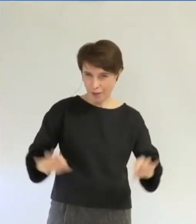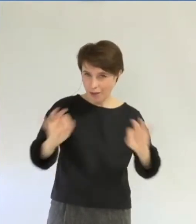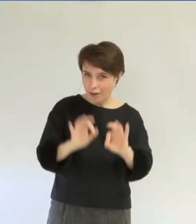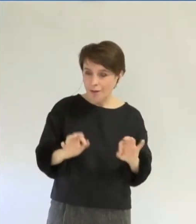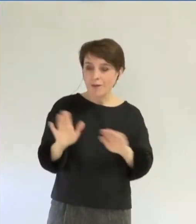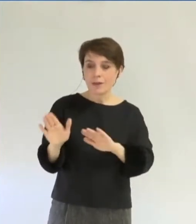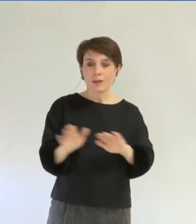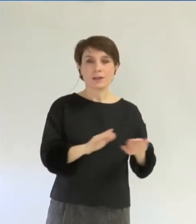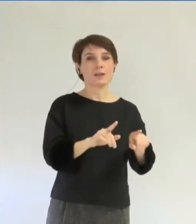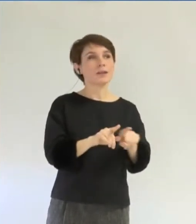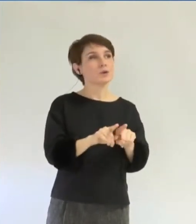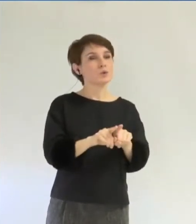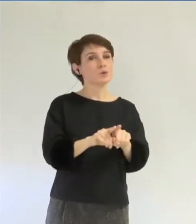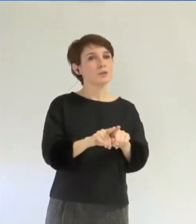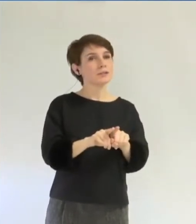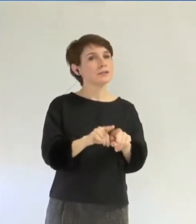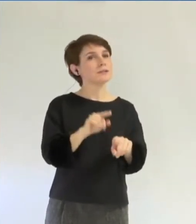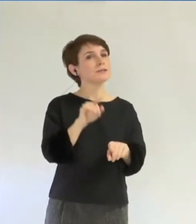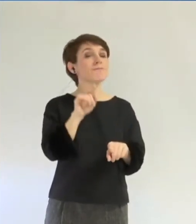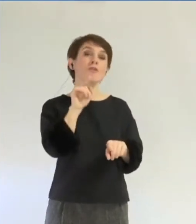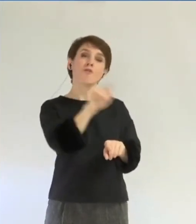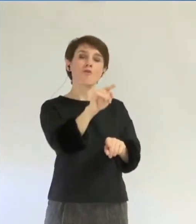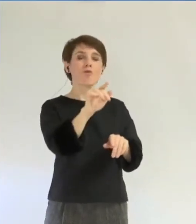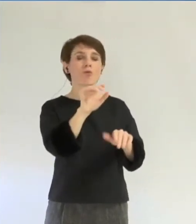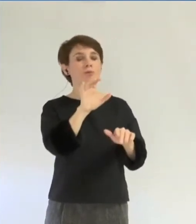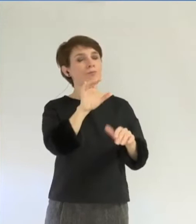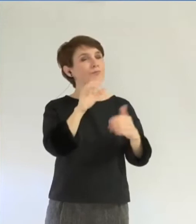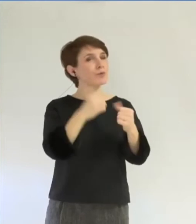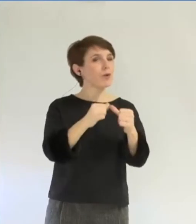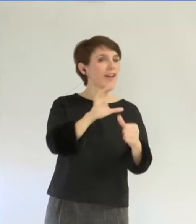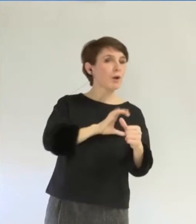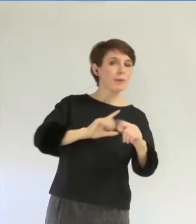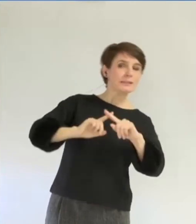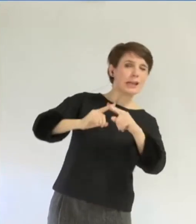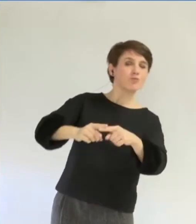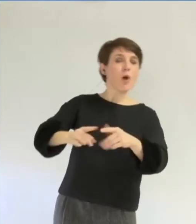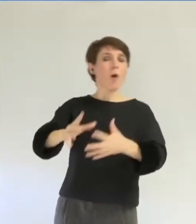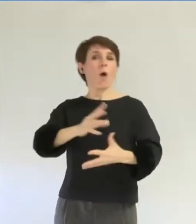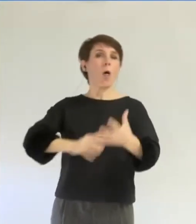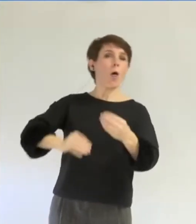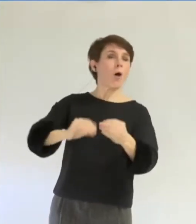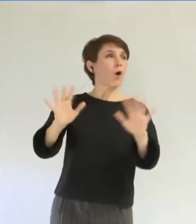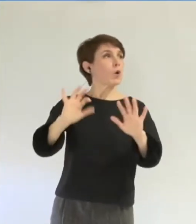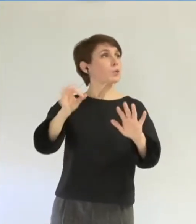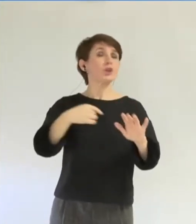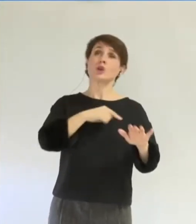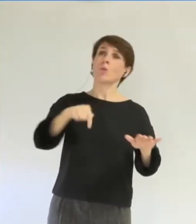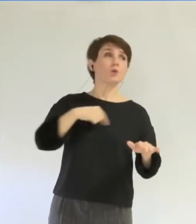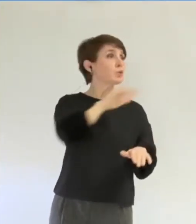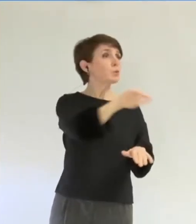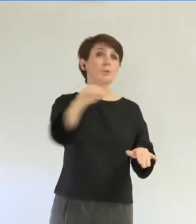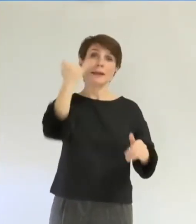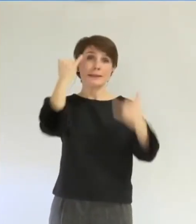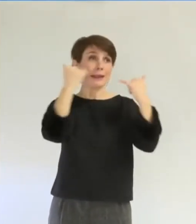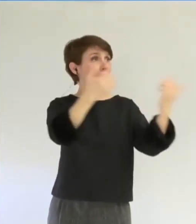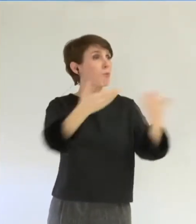vous avez tenté de justifier en indiquant que vous aviez procédé à un appel à idées, mais comme l'affirme